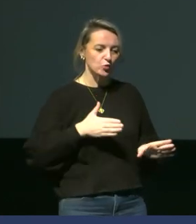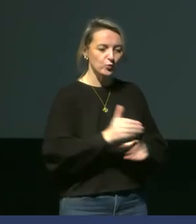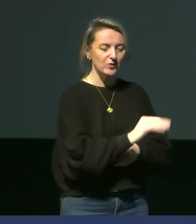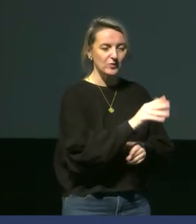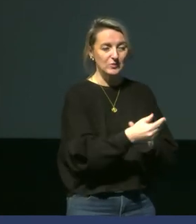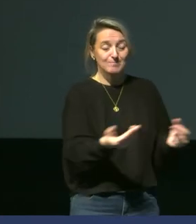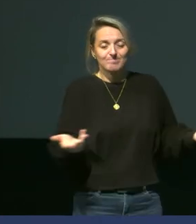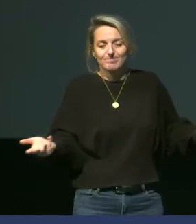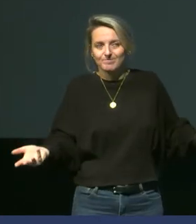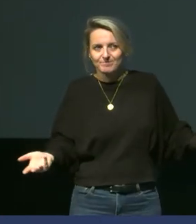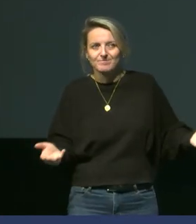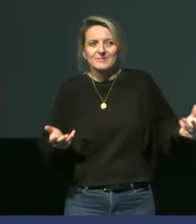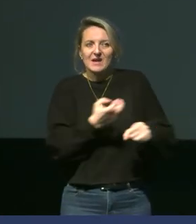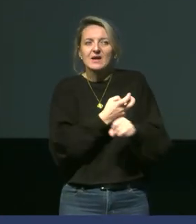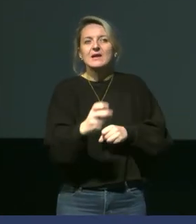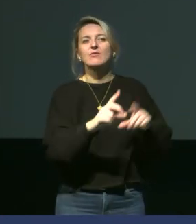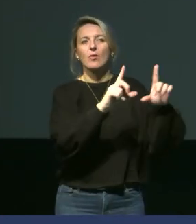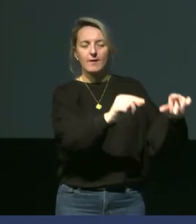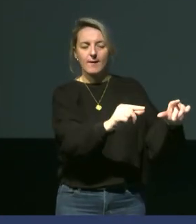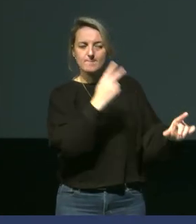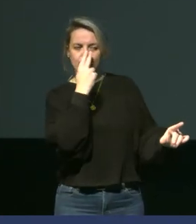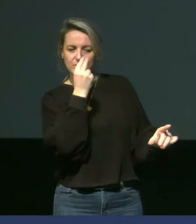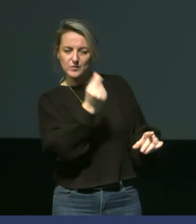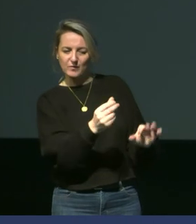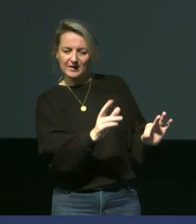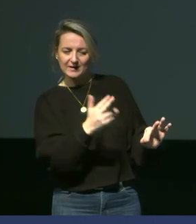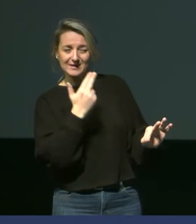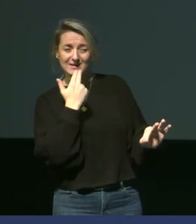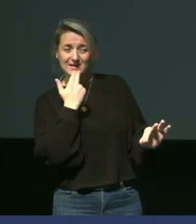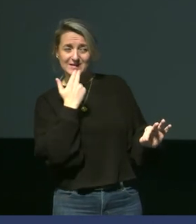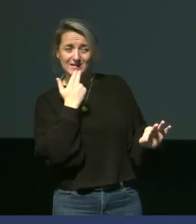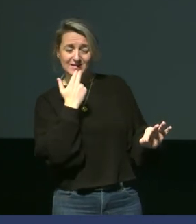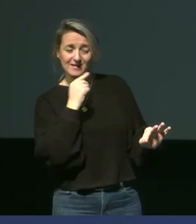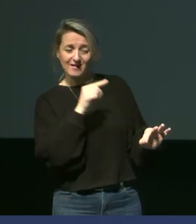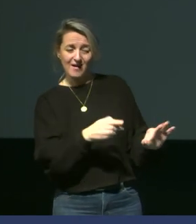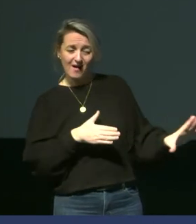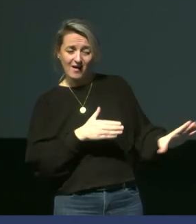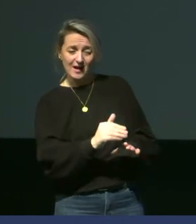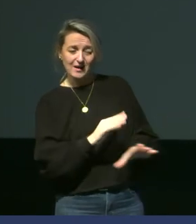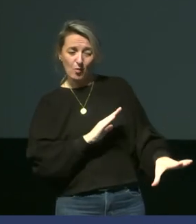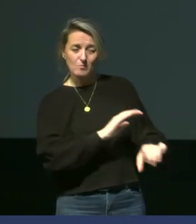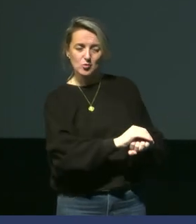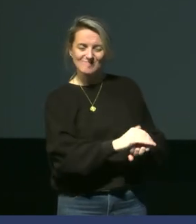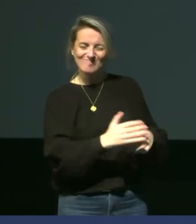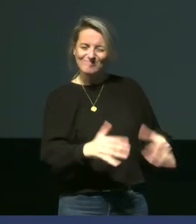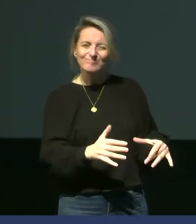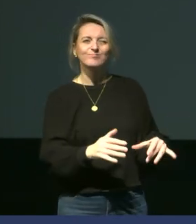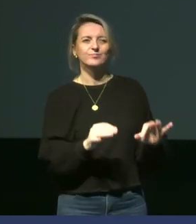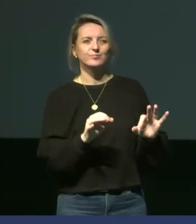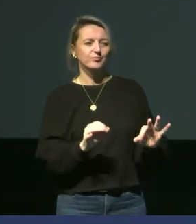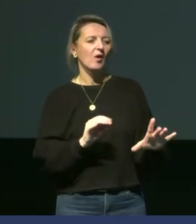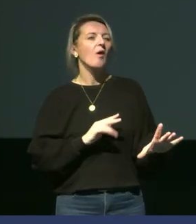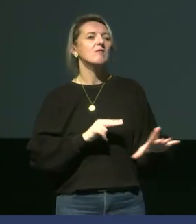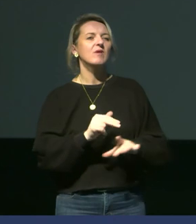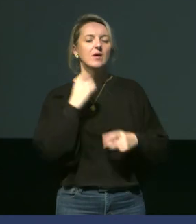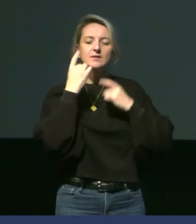Et également, on a des suspicions par rapport à la qualité des ressources alimentaires. Et ça, c'est des questions notamment qu'on va étudier